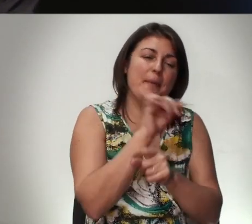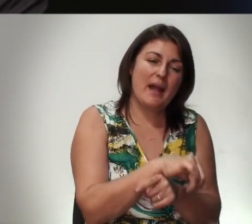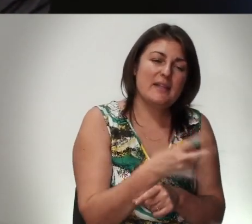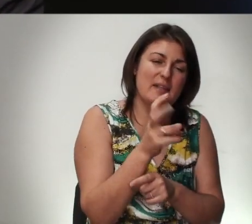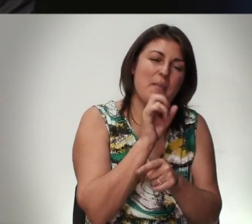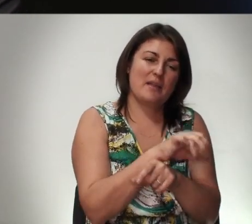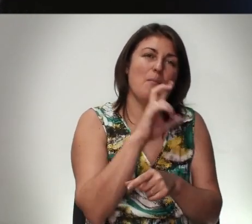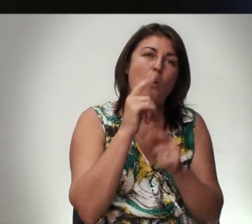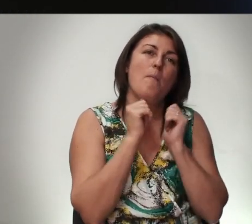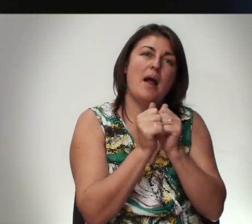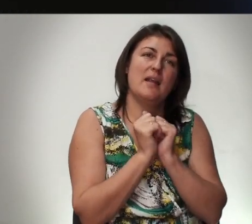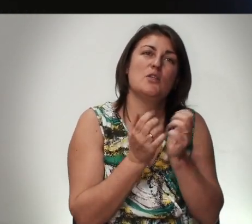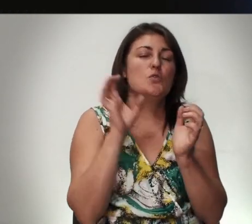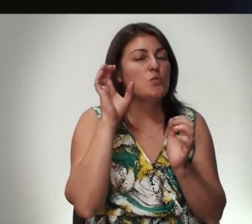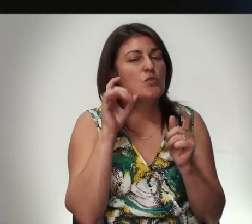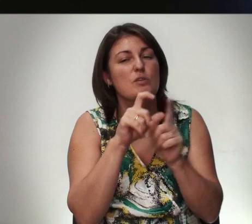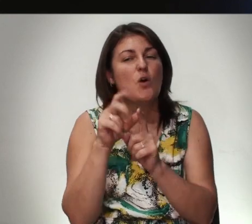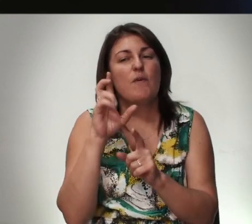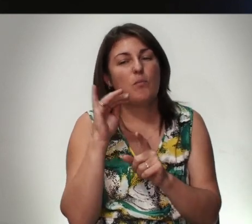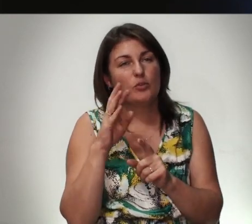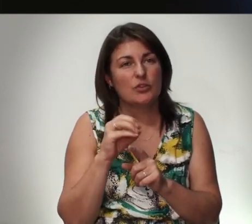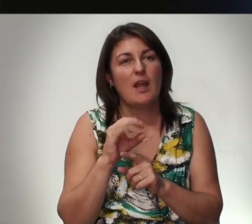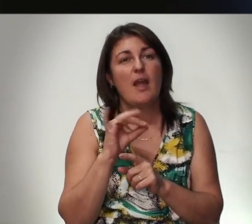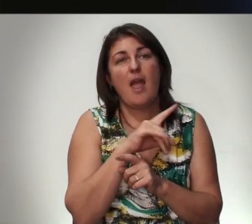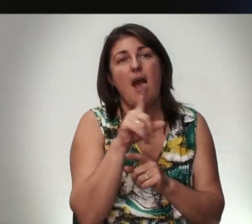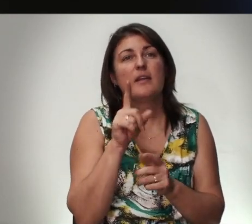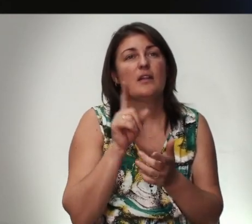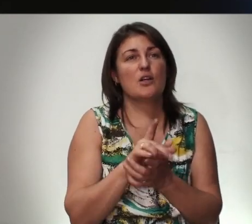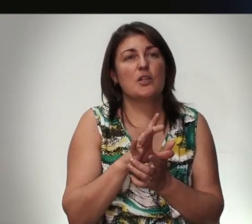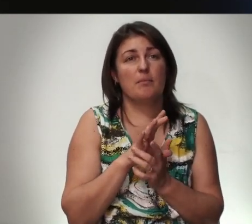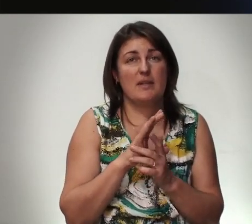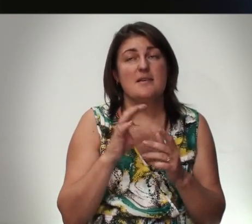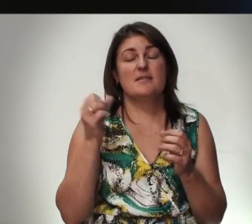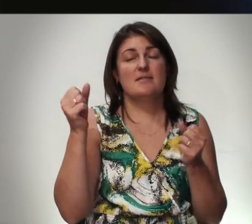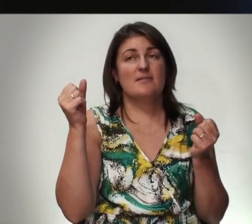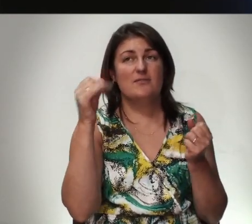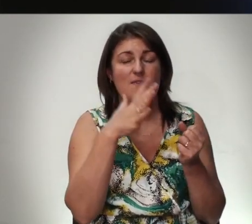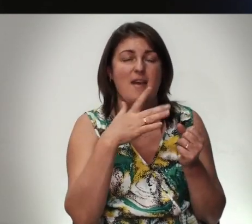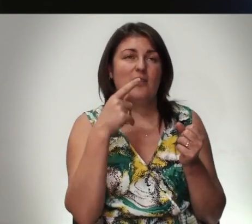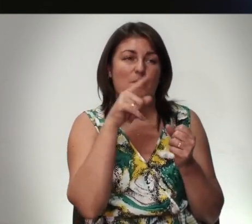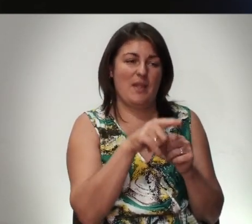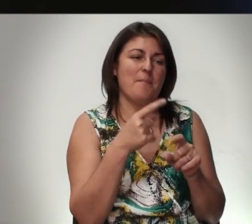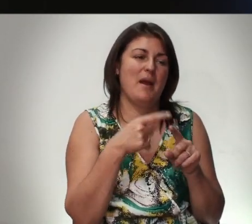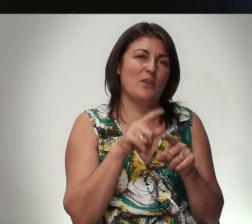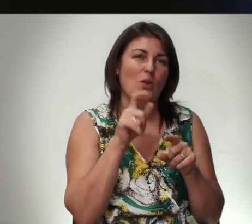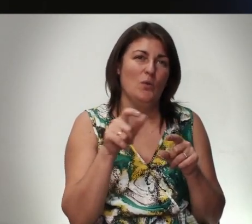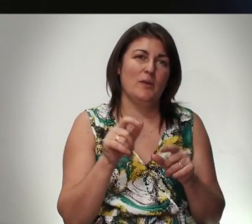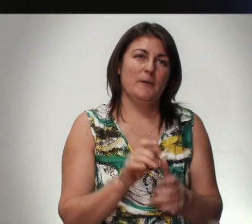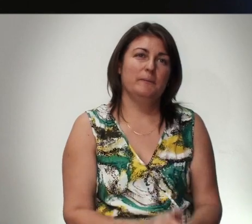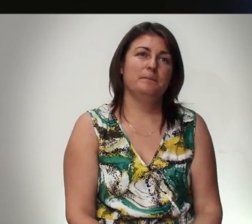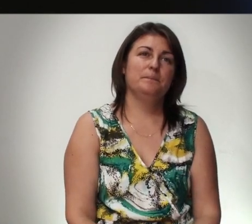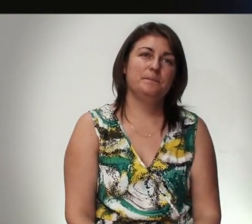Богу Молились Слушали Слово Божие И они Должны Быть Светом Там Эти Люди